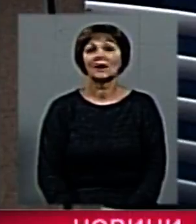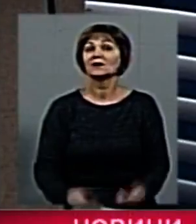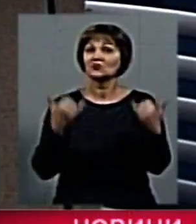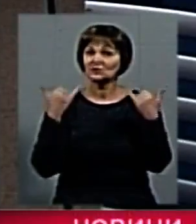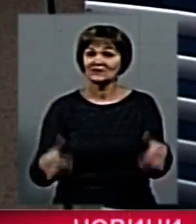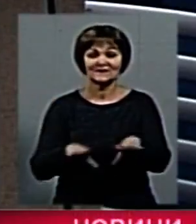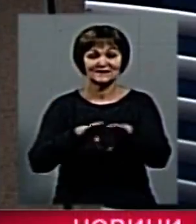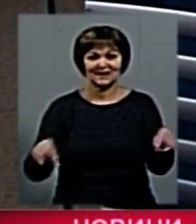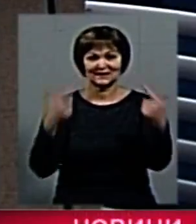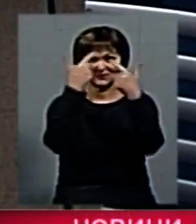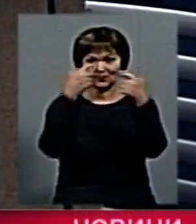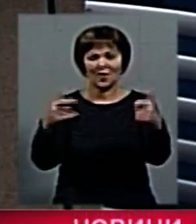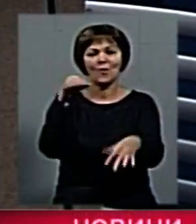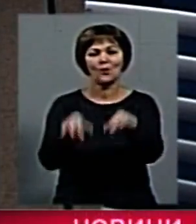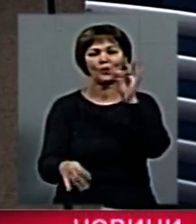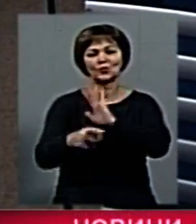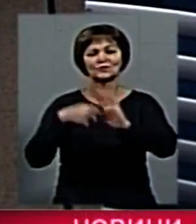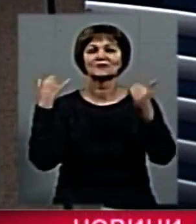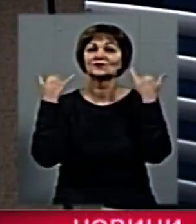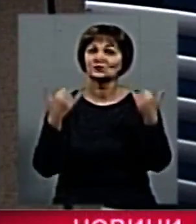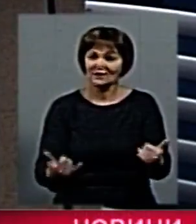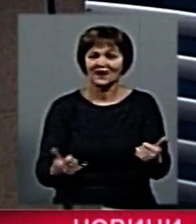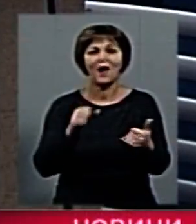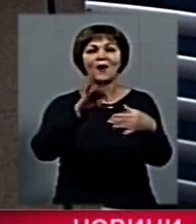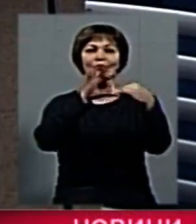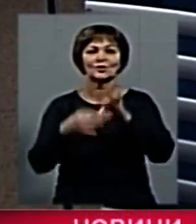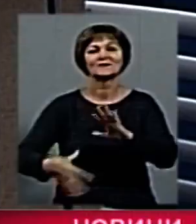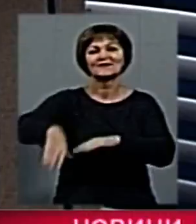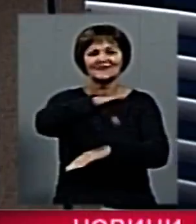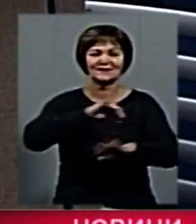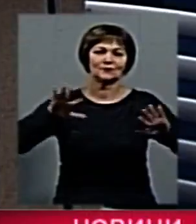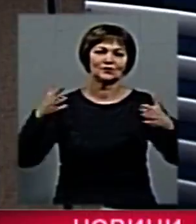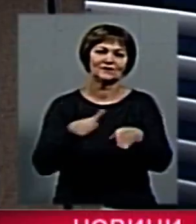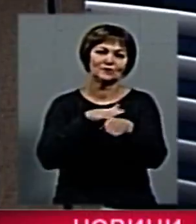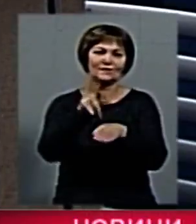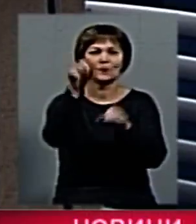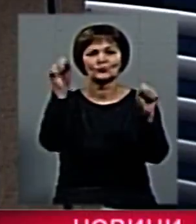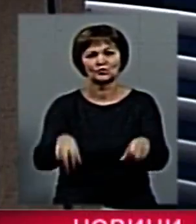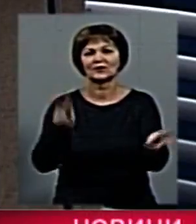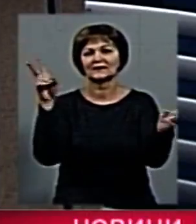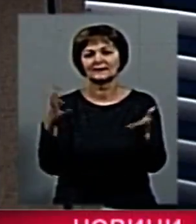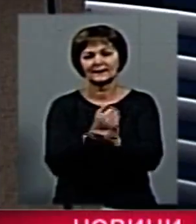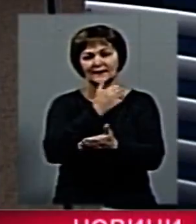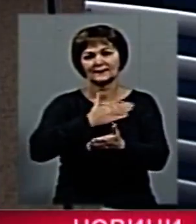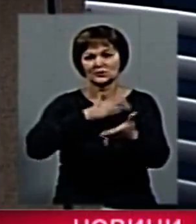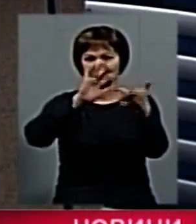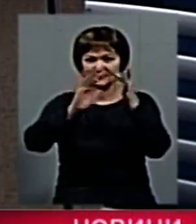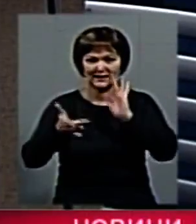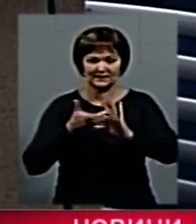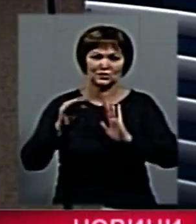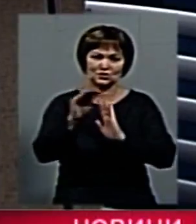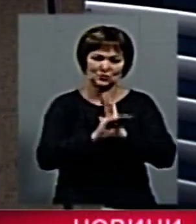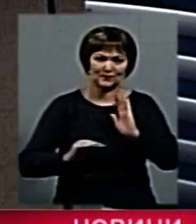Наразі у мене вся інформація. Про погоду дізнаєтеся за миття. Подробиці у всіх подій, які сьогодні відбулися, ви можете знайти на нашому сайті